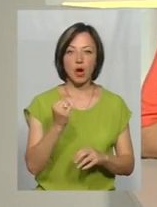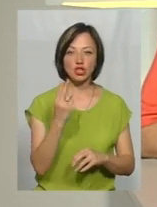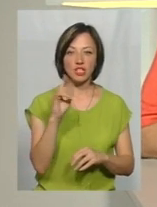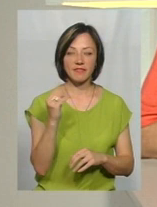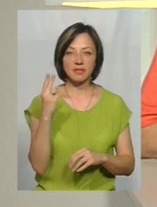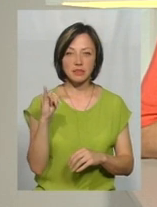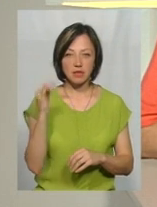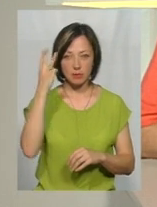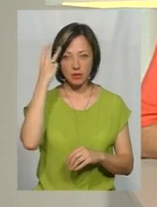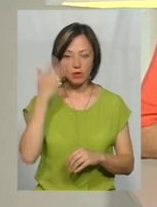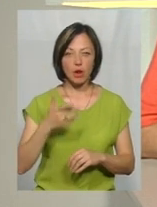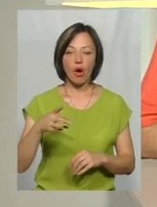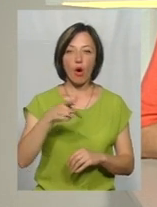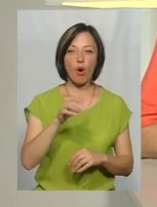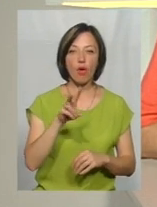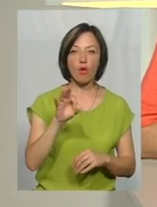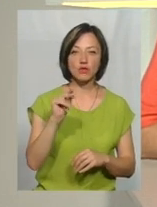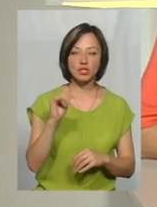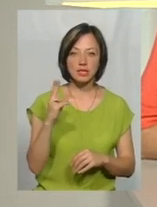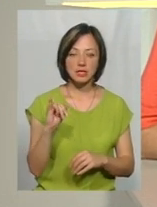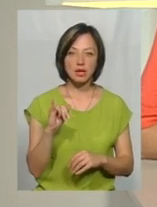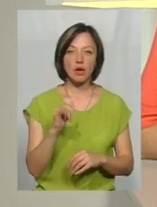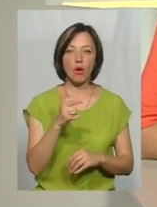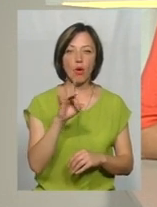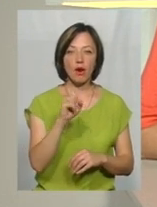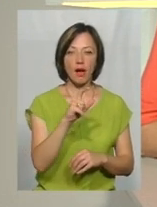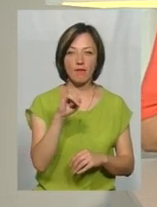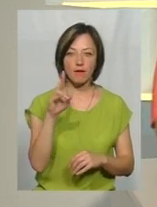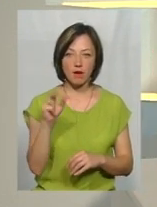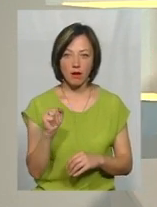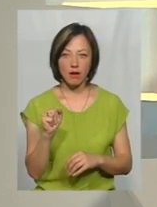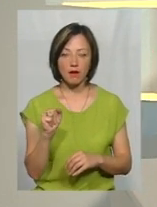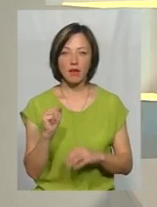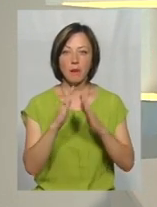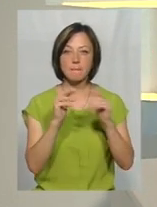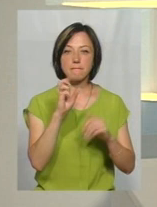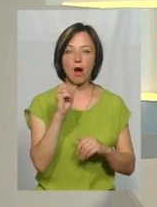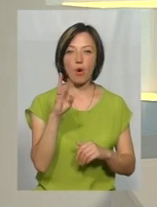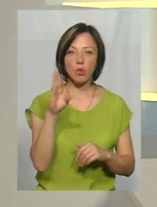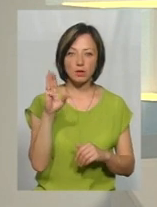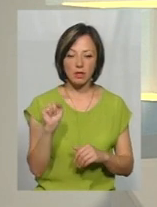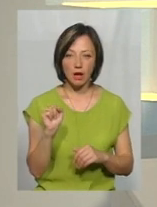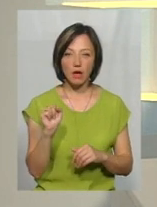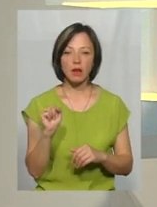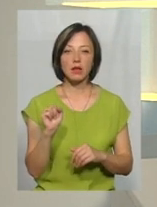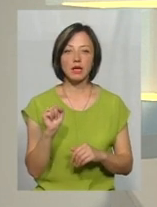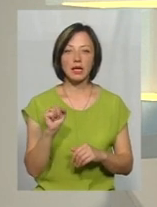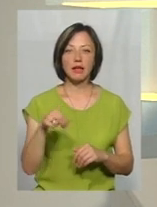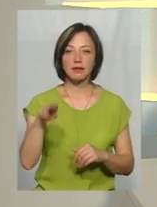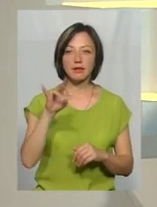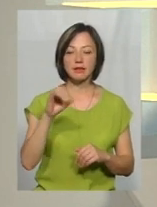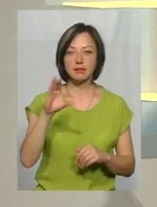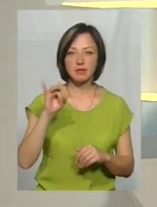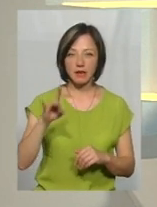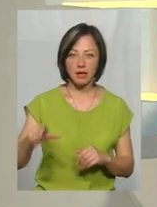Хмельницького району, Головчинці, Летичівського району, Гораївка, табір відпочинку Бакота, Велика Слобода, Там Дністровська Рив